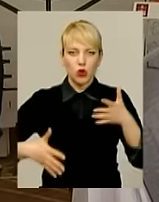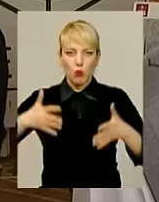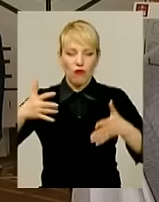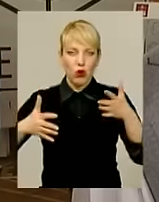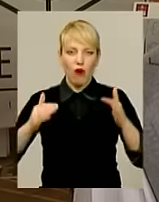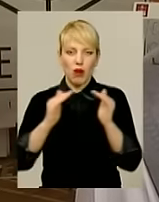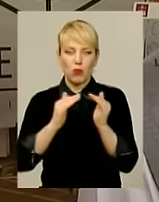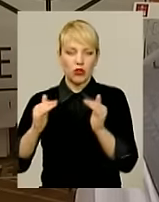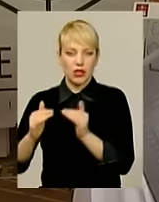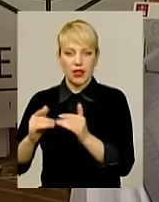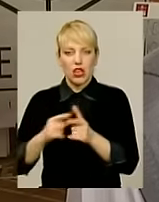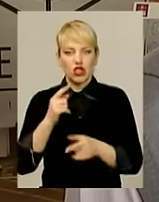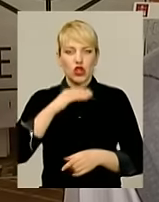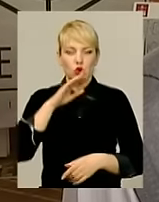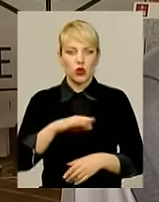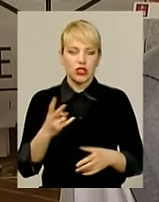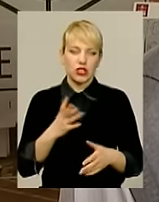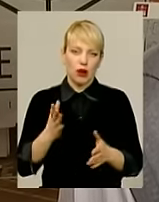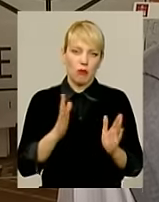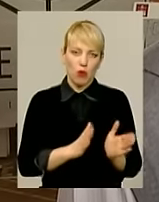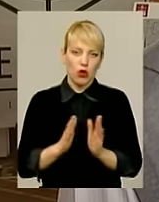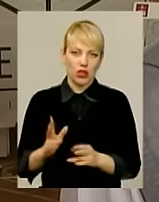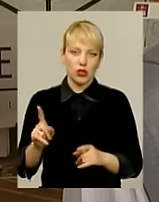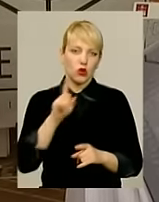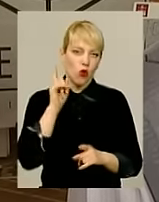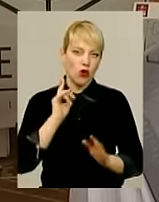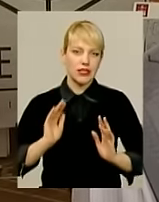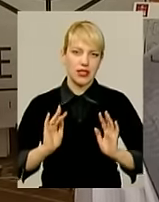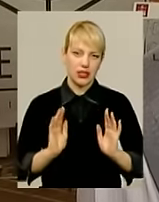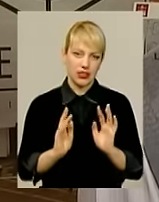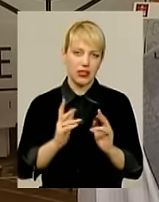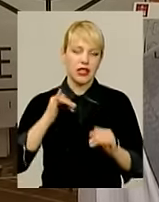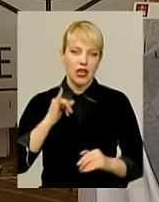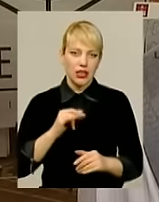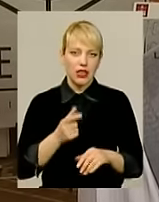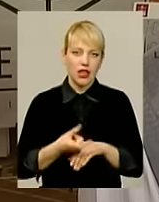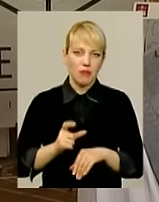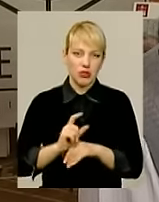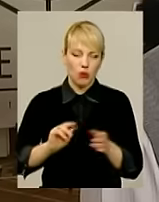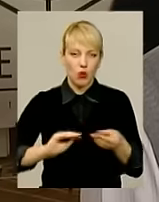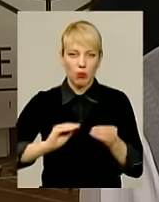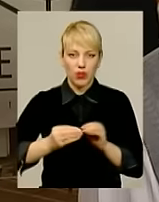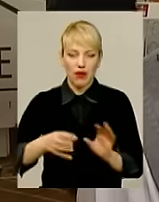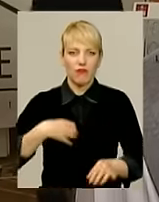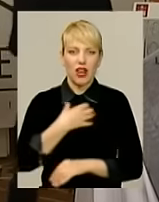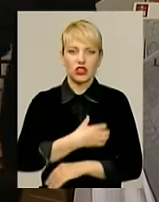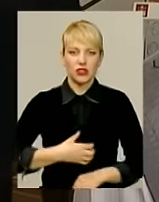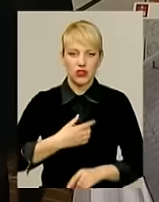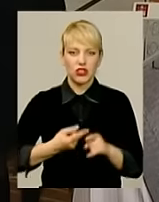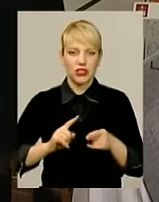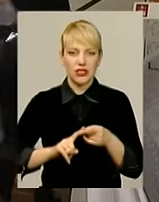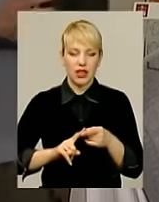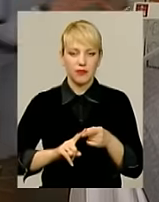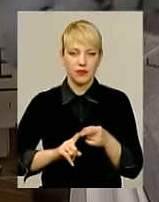нарешті досить, а привести в порядок, озеленити її. І одна з найважливіших проблем, а можливо найважливіша, це